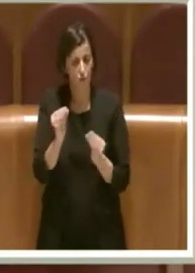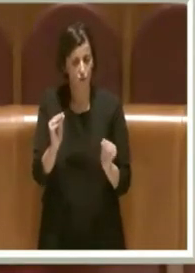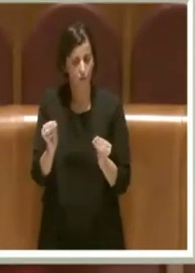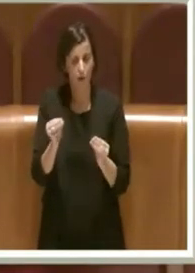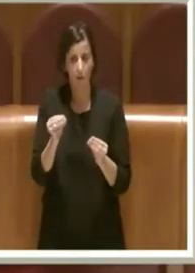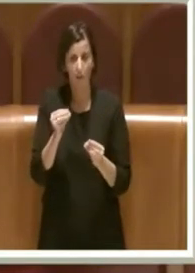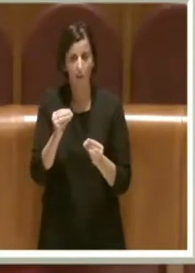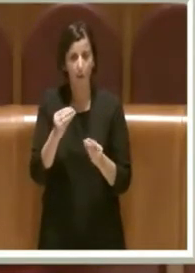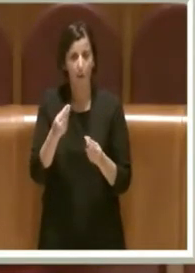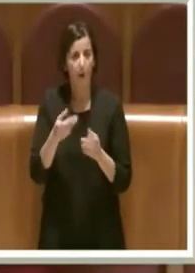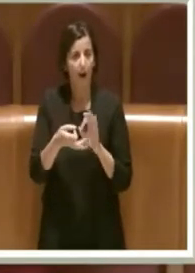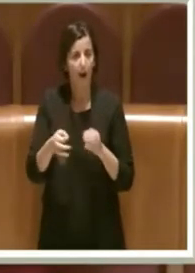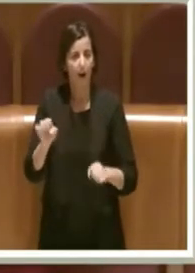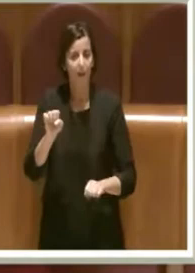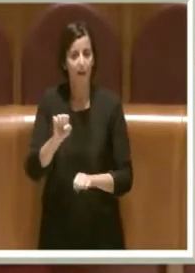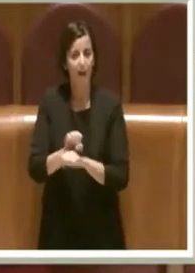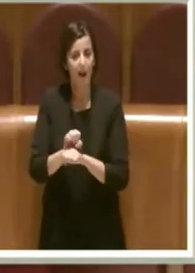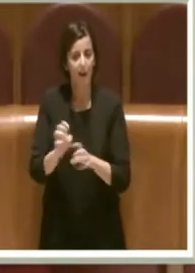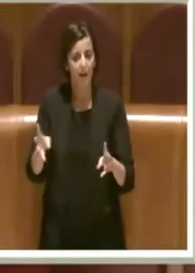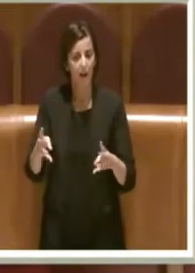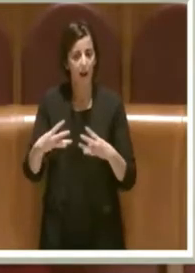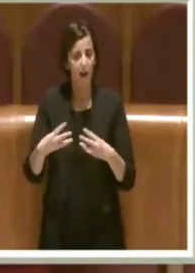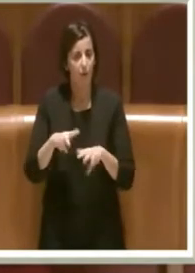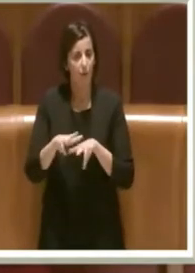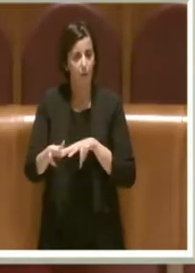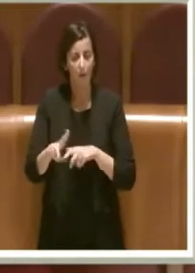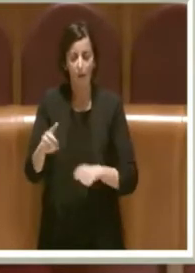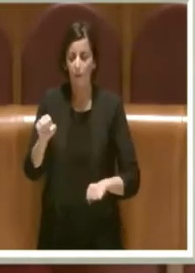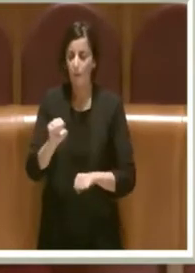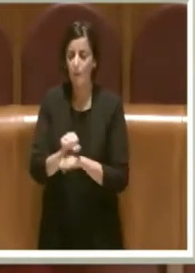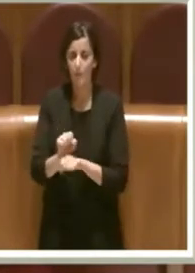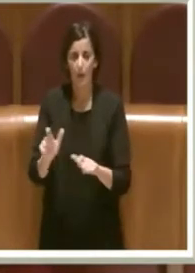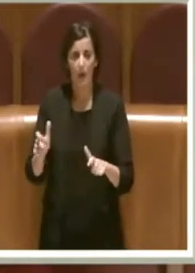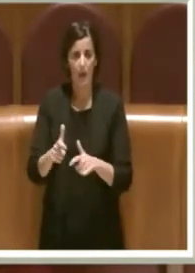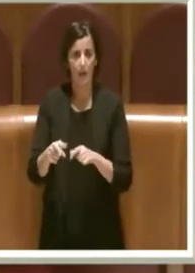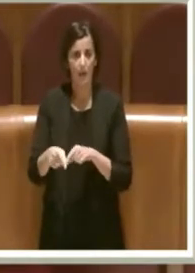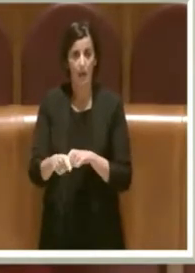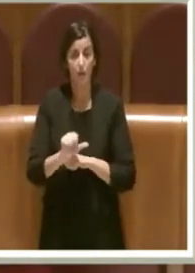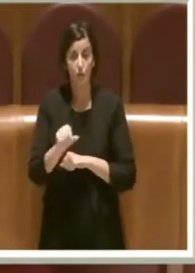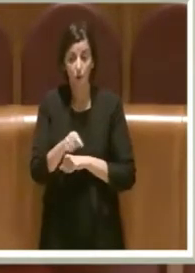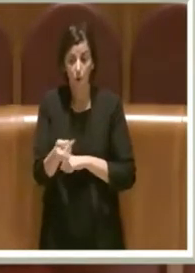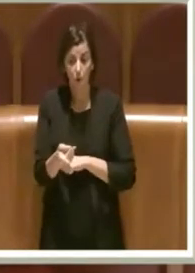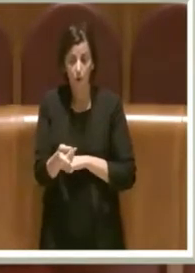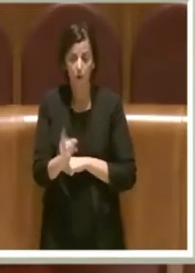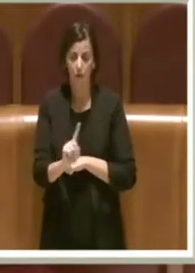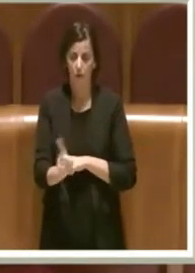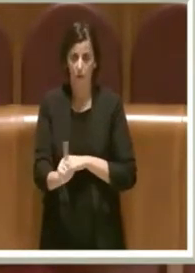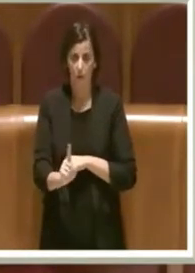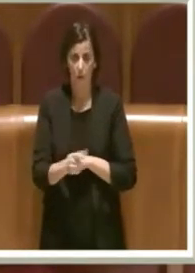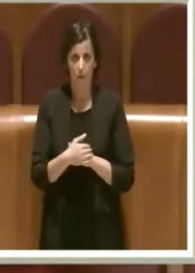al cancello del municipio e non solo loro perché